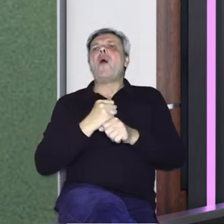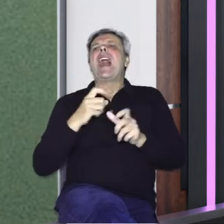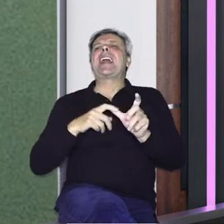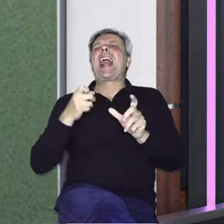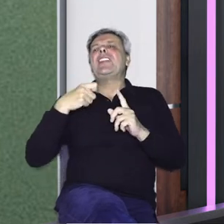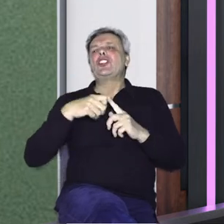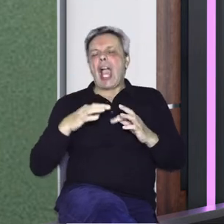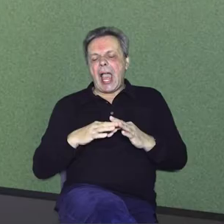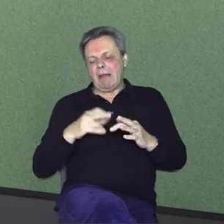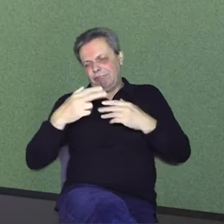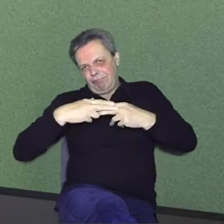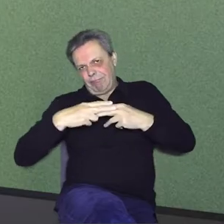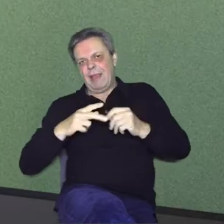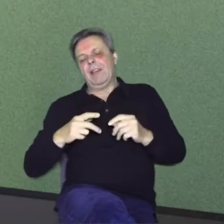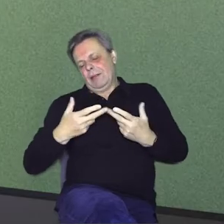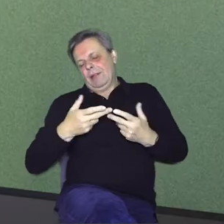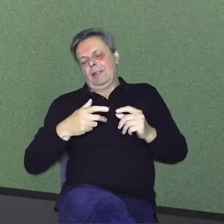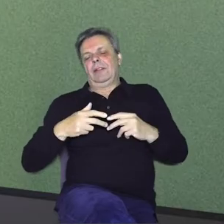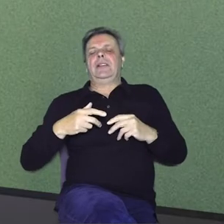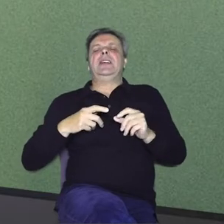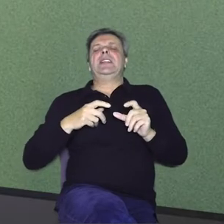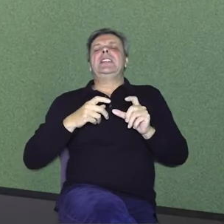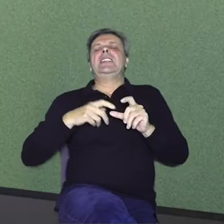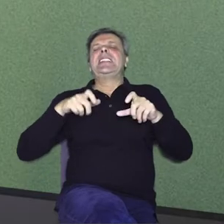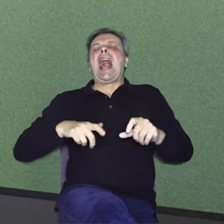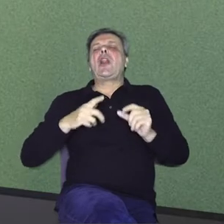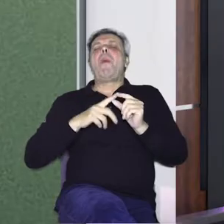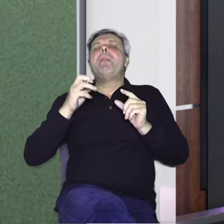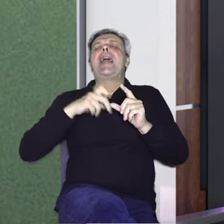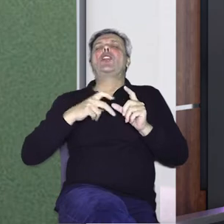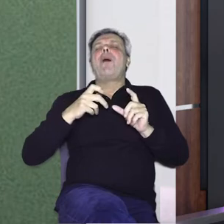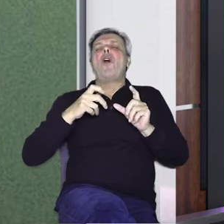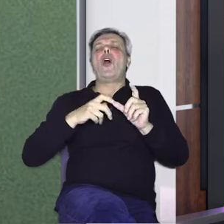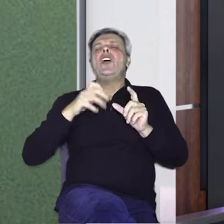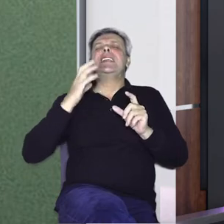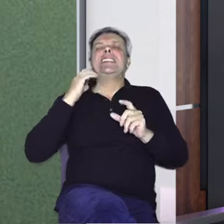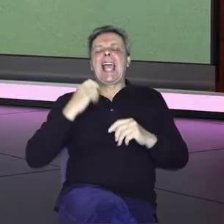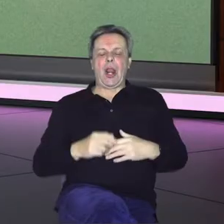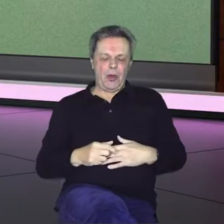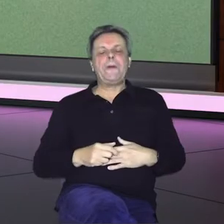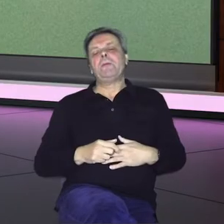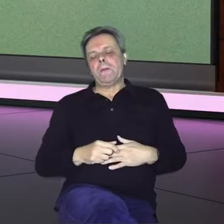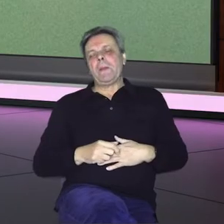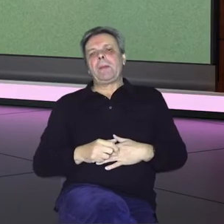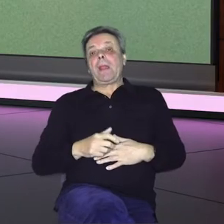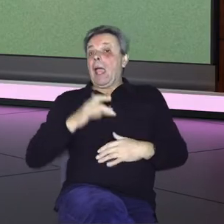Tako je, točno iz Starog Petrovog sela. A iz Starog Petrovog sela. Je li ona mlijekara još uvijek postoje? mi je mlijekara preko puta kuće.